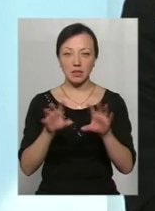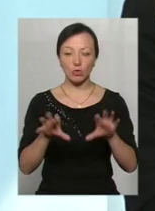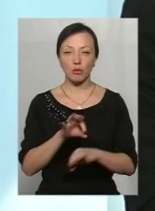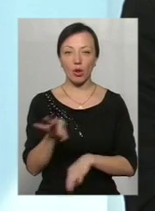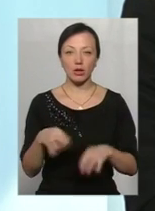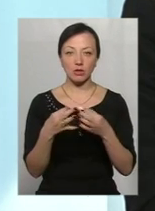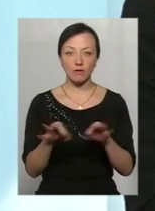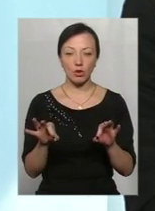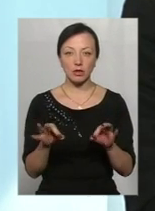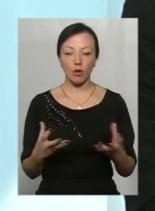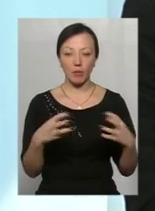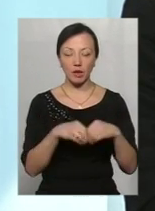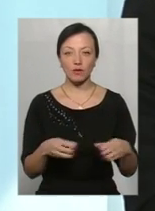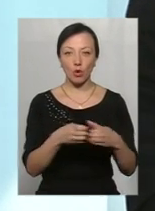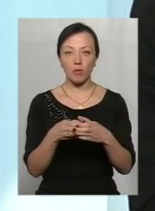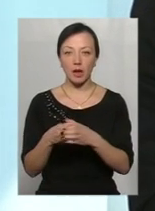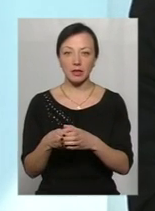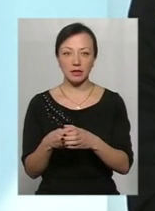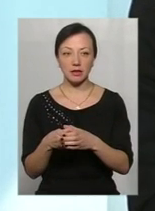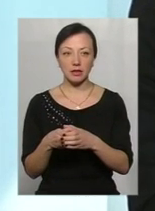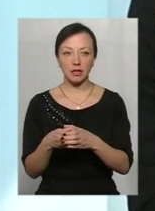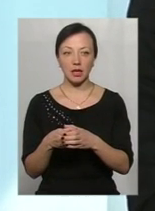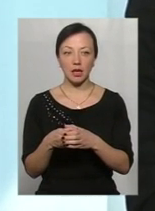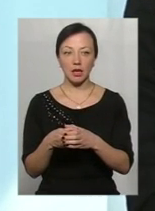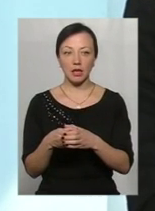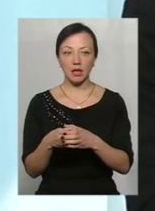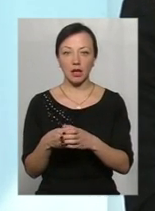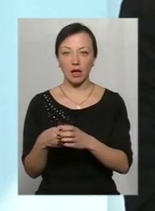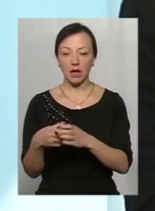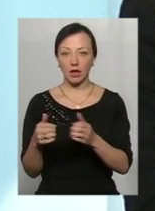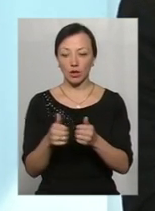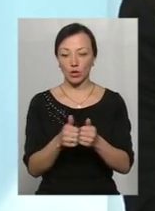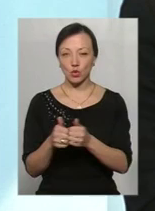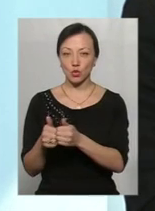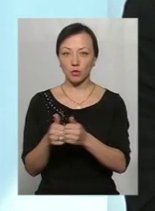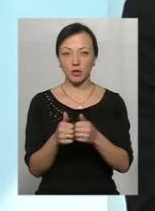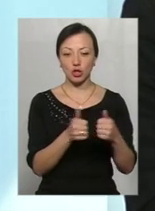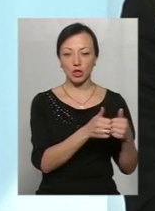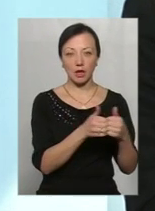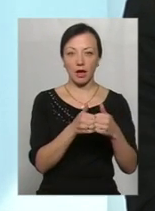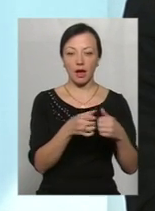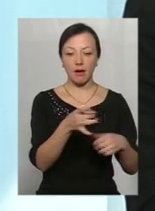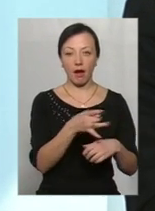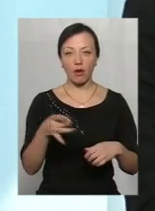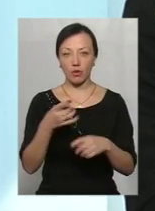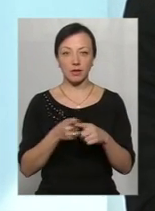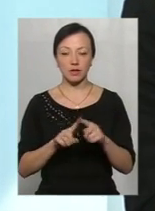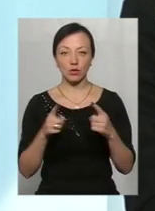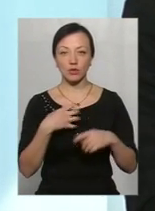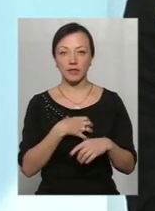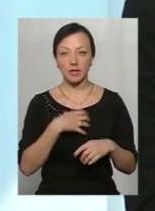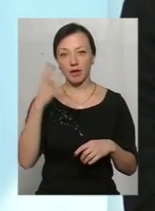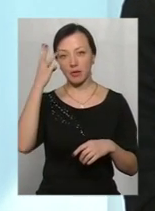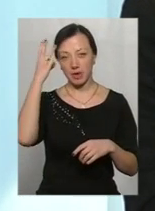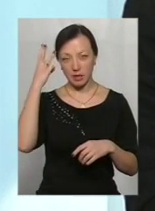дозволить об'єднуватися громадам з суміжних регіонів. Суміжних, перепрошую, районів. І це теж дуже важливо, тому що і в